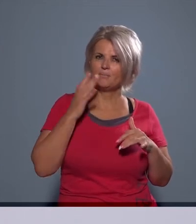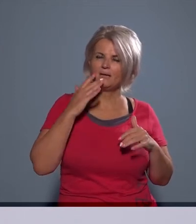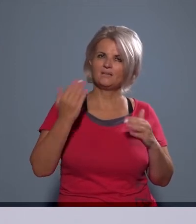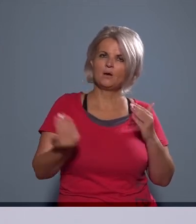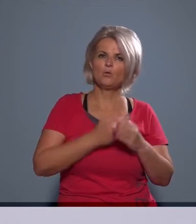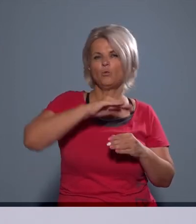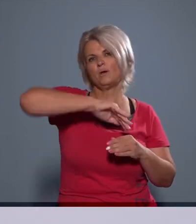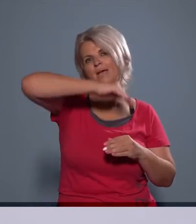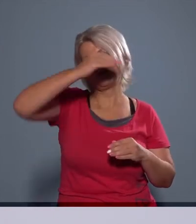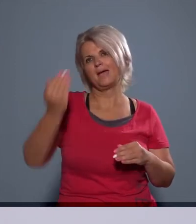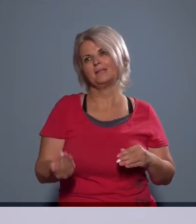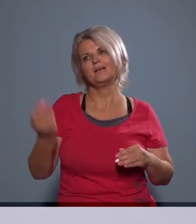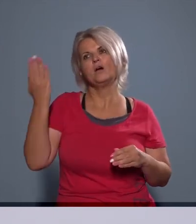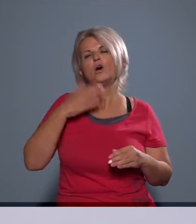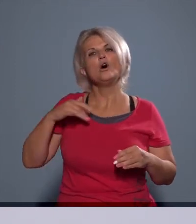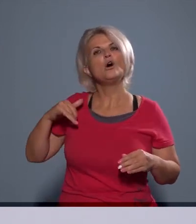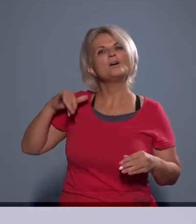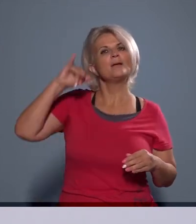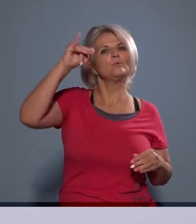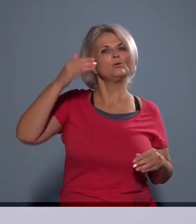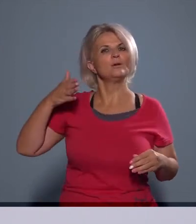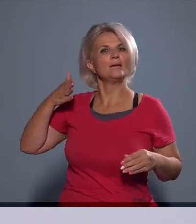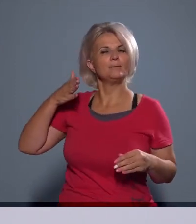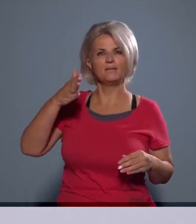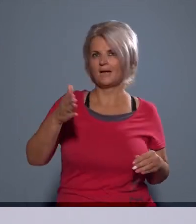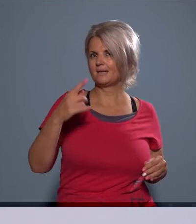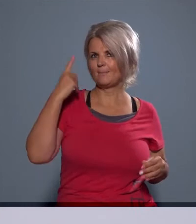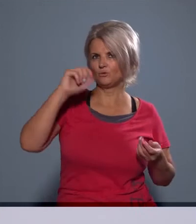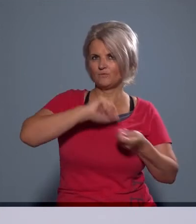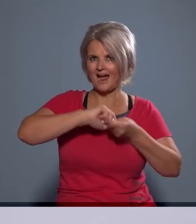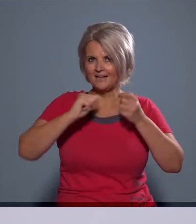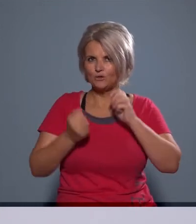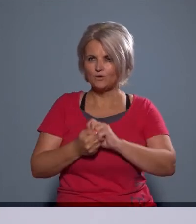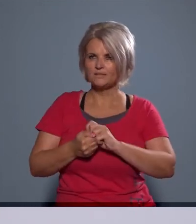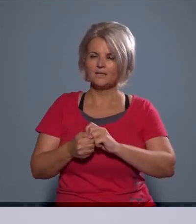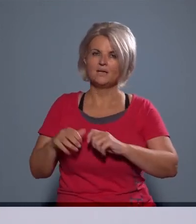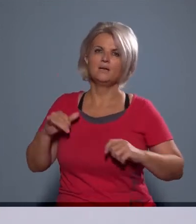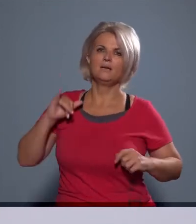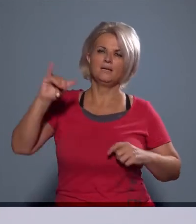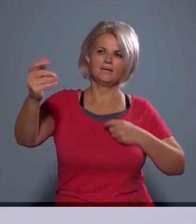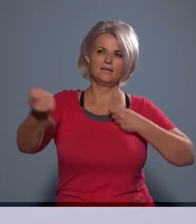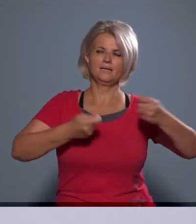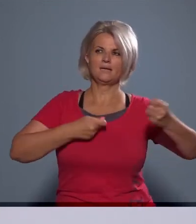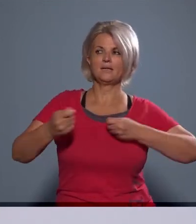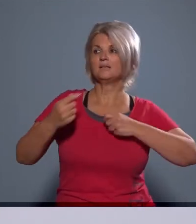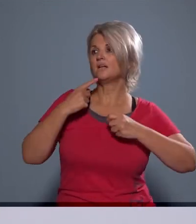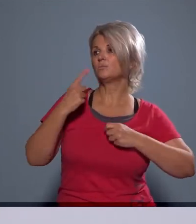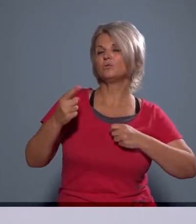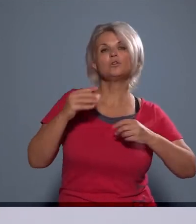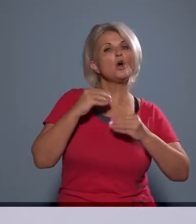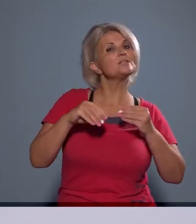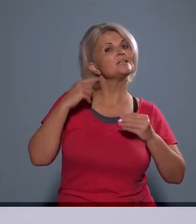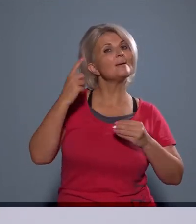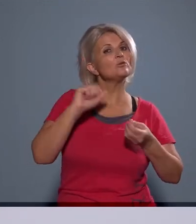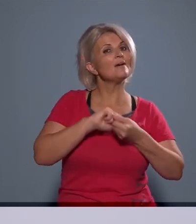Tehát ha a repülőgép irányok nem tudnak megváltozni, és ugye a légirányítás álláspontja szerint ezek azért nem tudnak megváltozni,